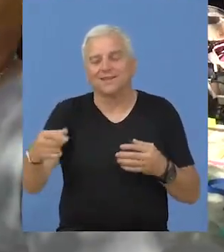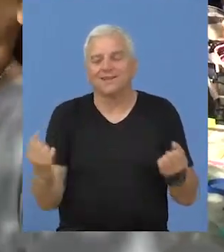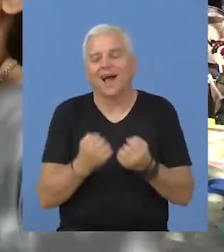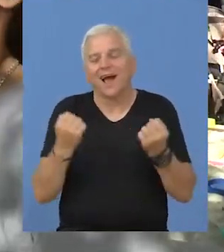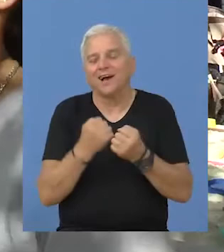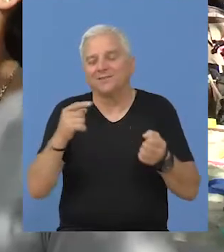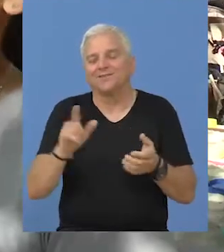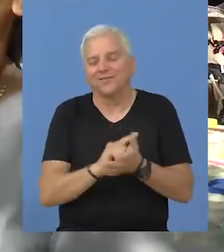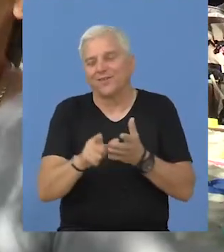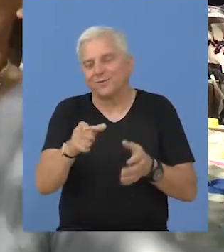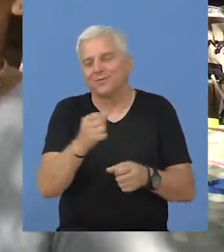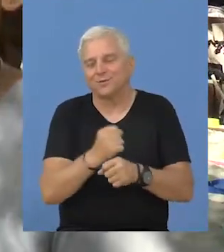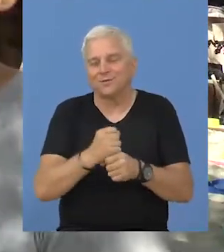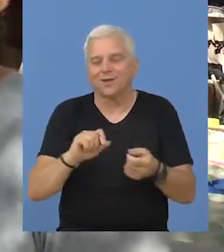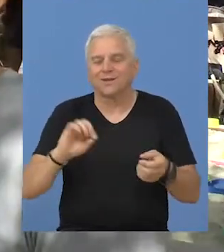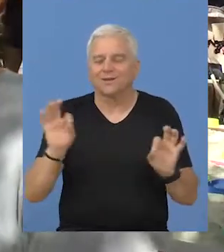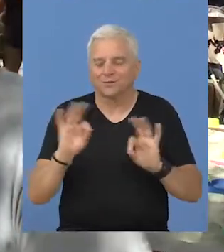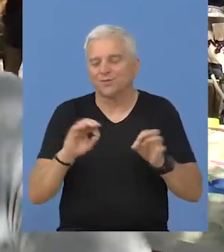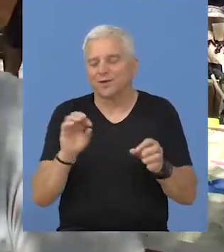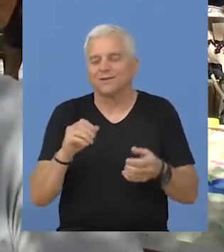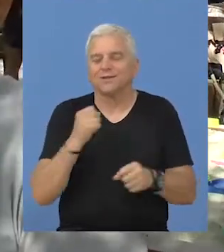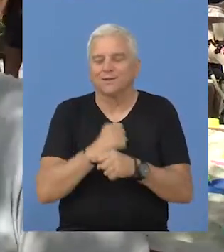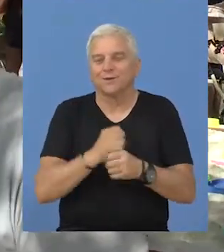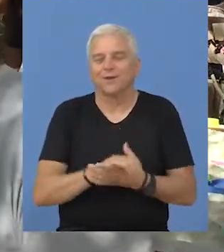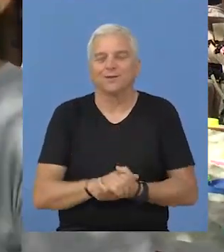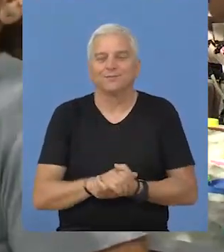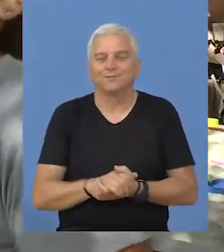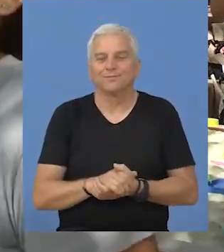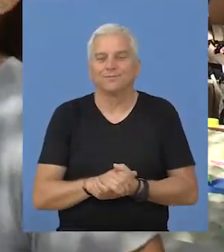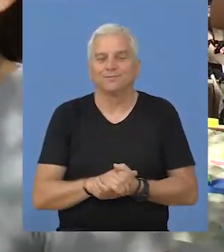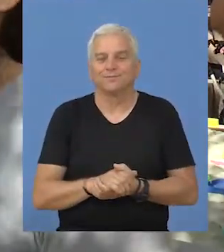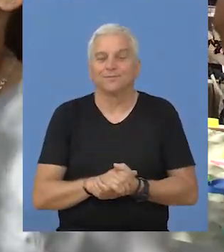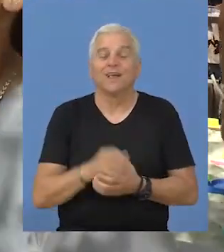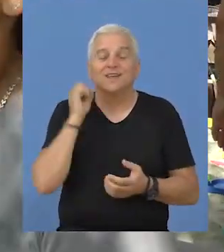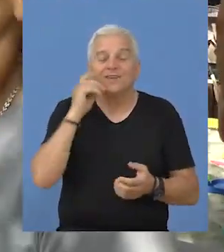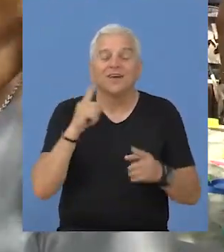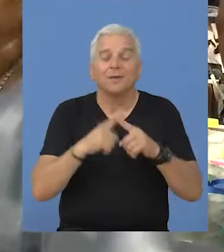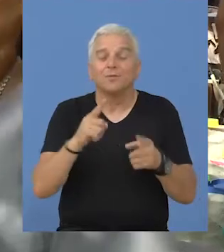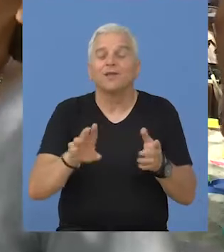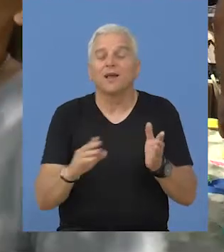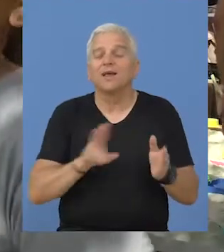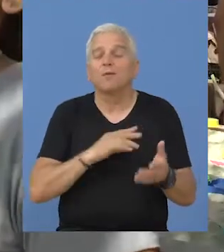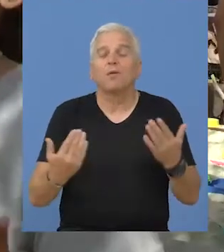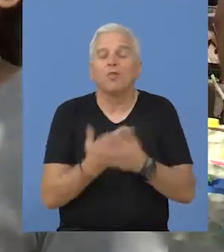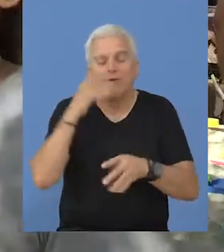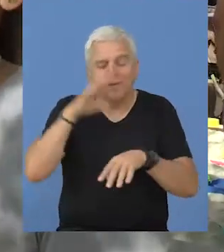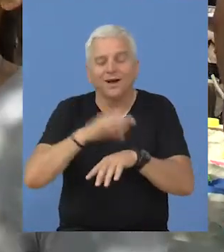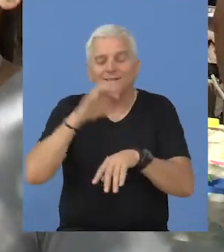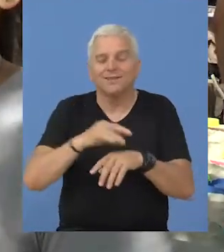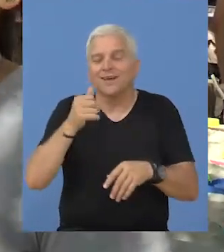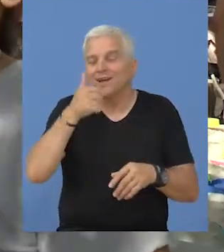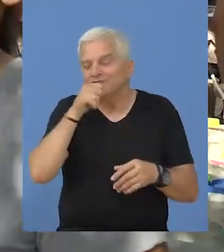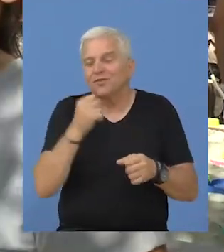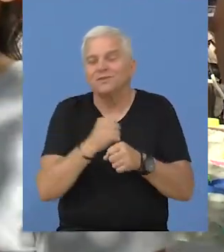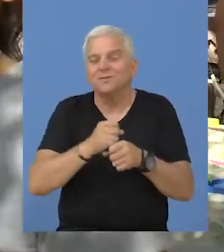periodu da se tako nešto još doradi i napravi za sad. Da ja kažem svaki put ima neke nove ideje i uvek smo tu da